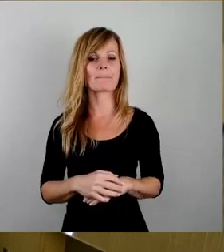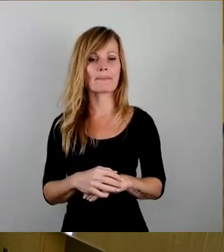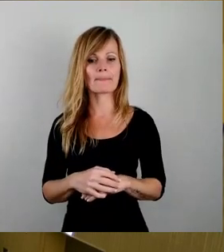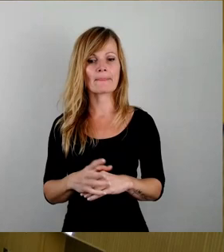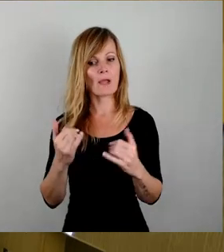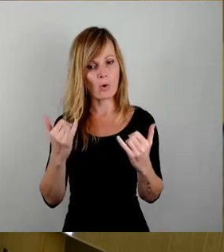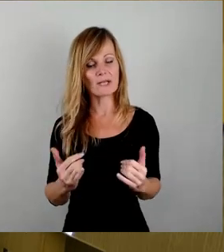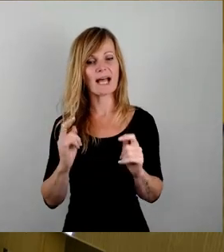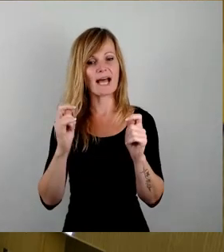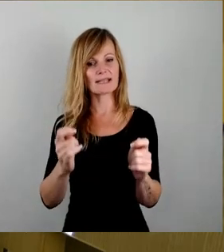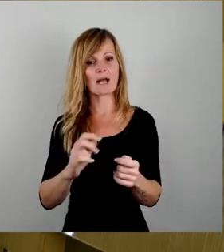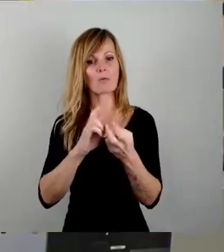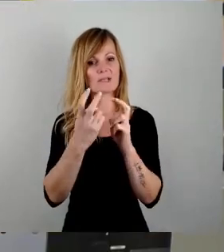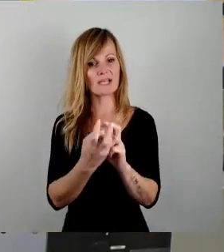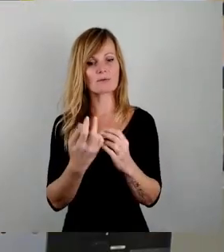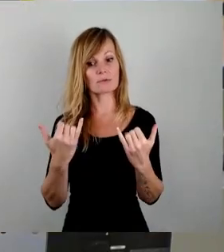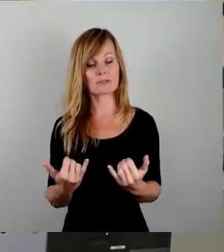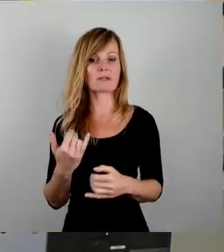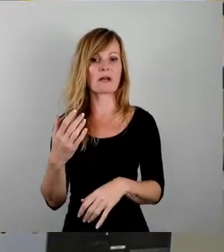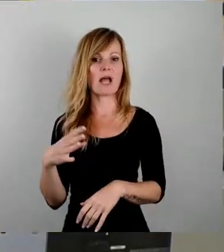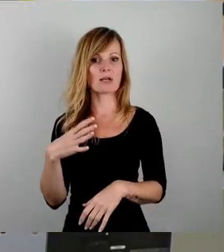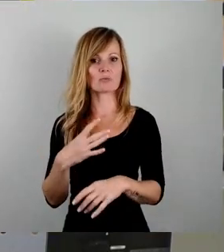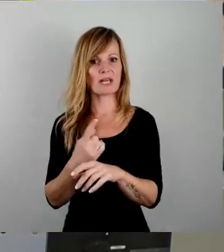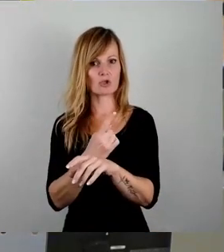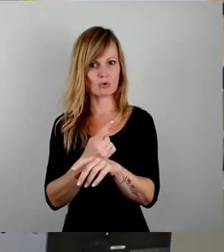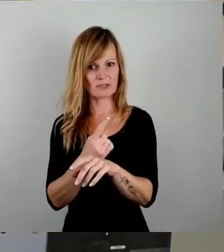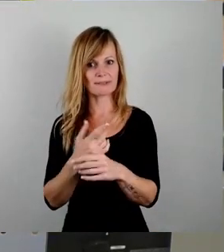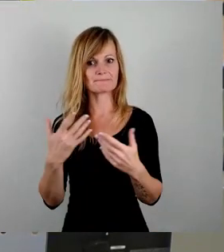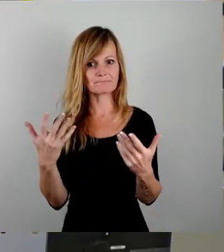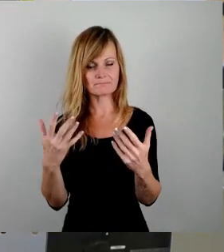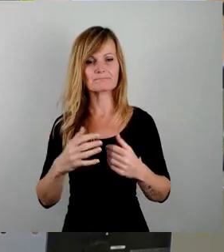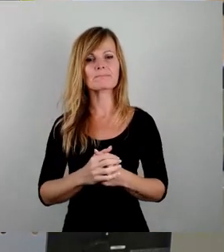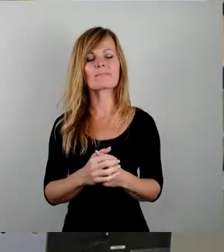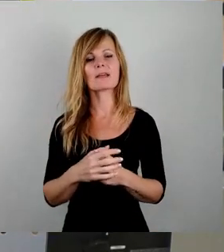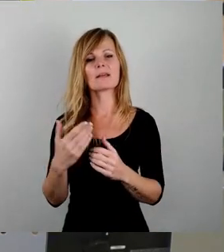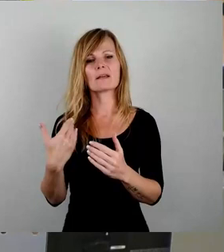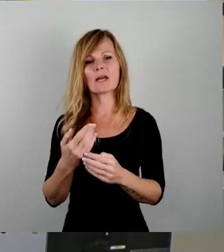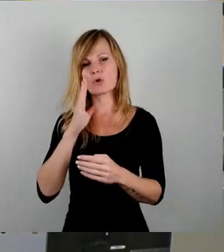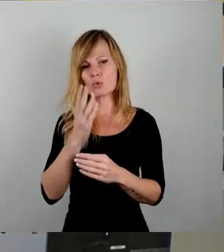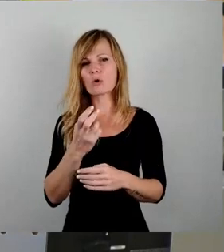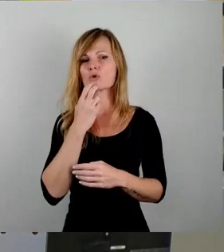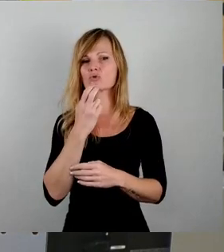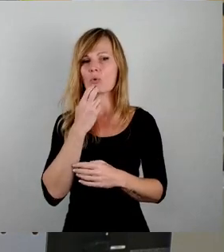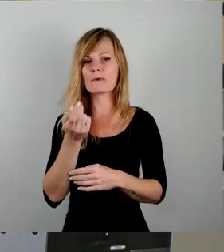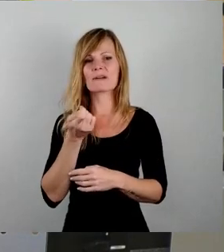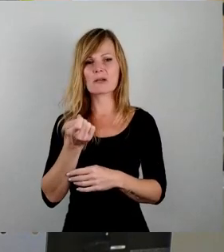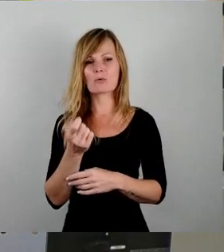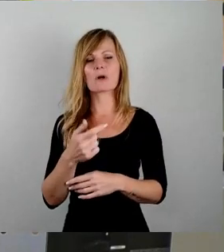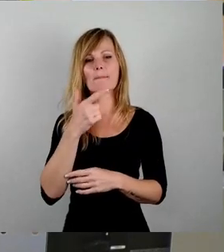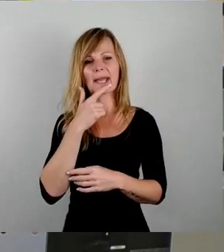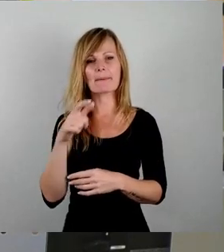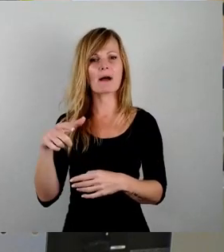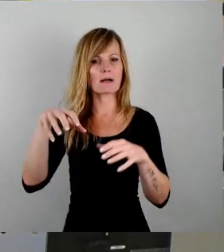Antrages, aktuelle Stunde, war die noch nicht realisierte Notstromversorgung des Tanklagers Bremer Straße.